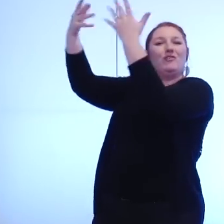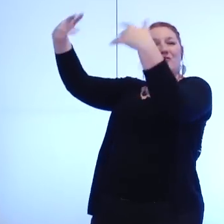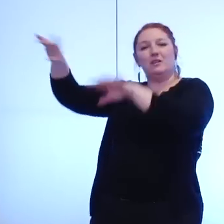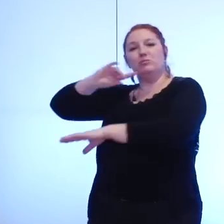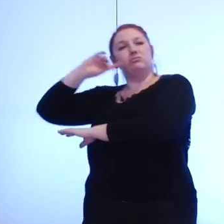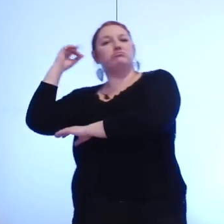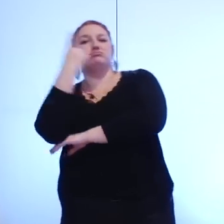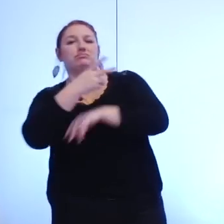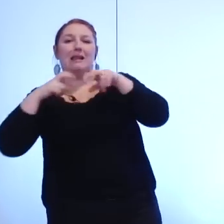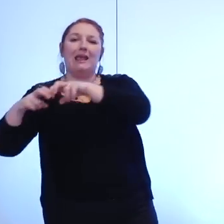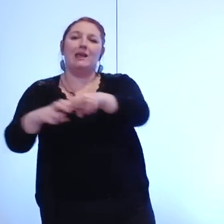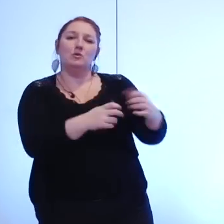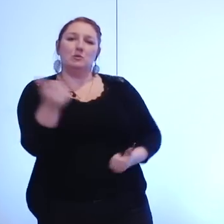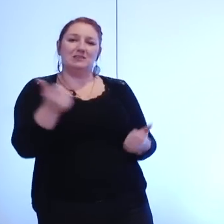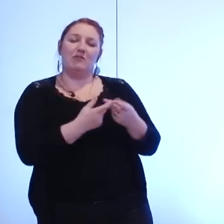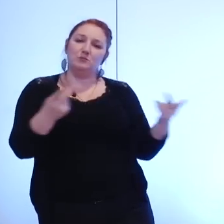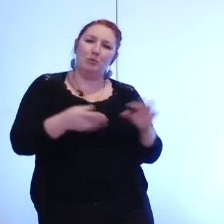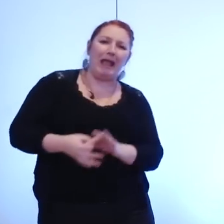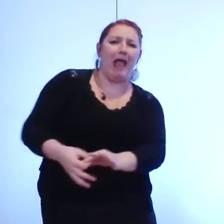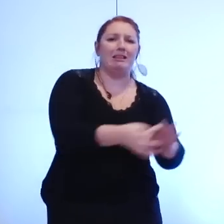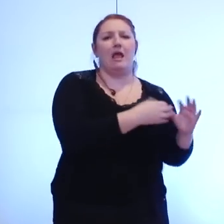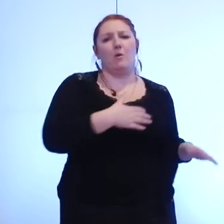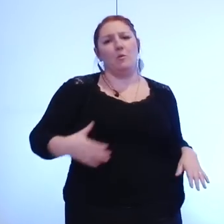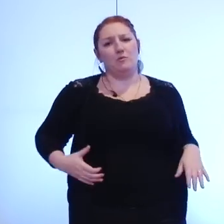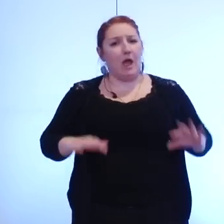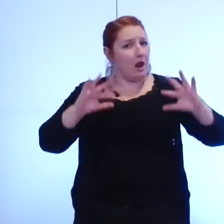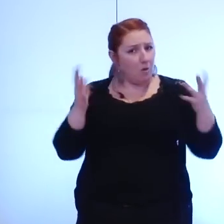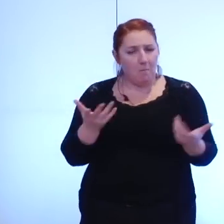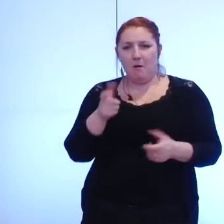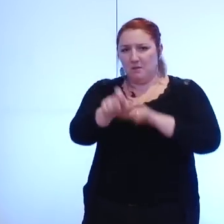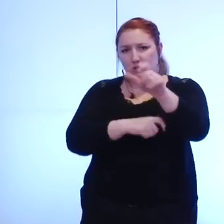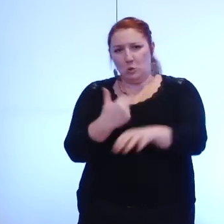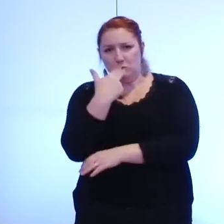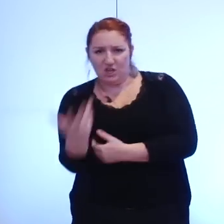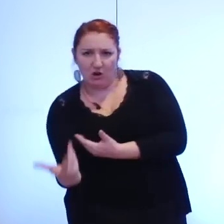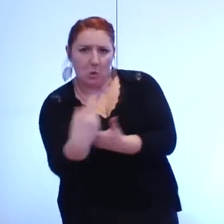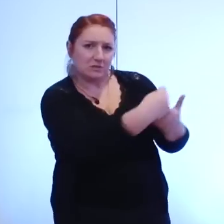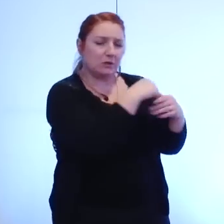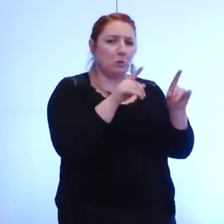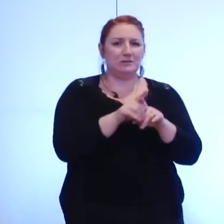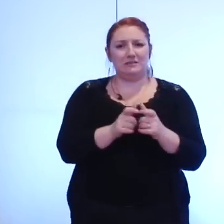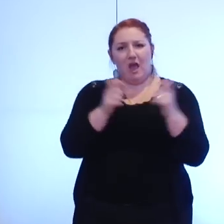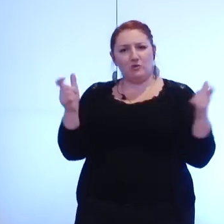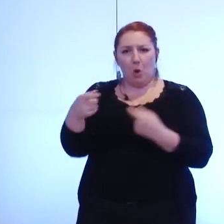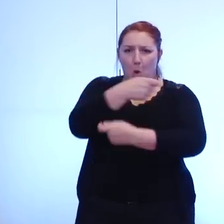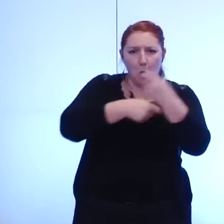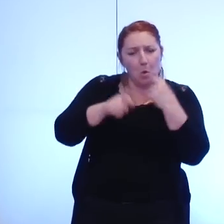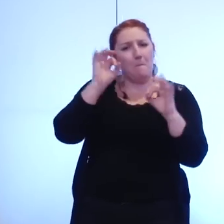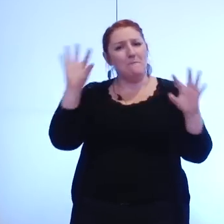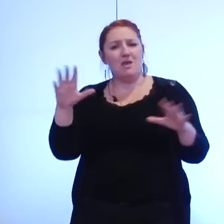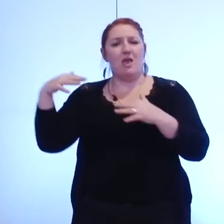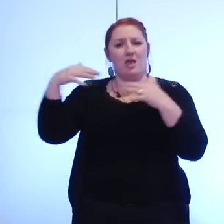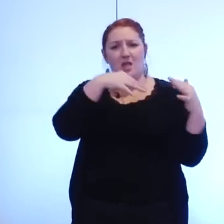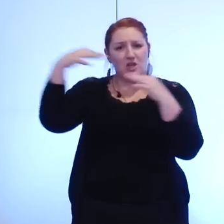relative à ce service public intercommunal en concertation avec les usagers et les acteurs locaux de l'énergie dont les savoir-faire nous sont précieux